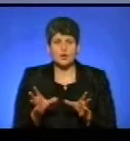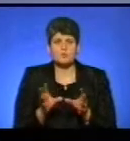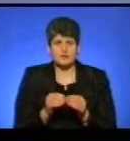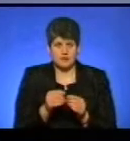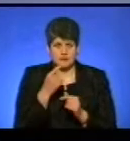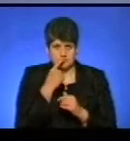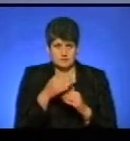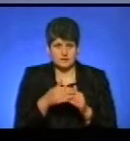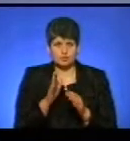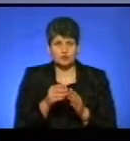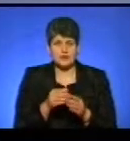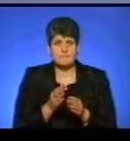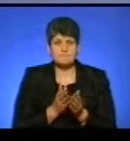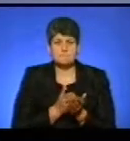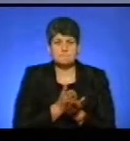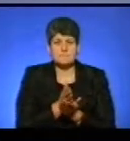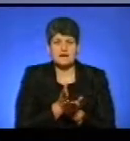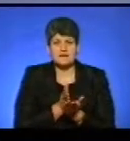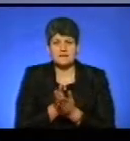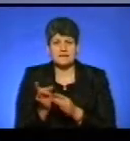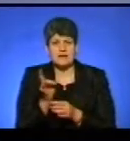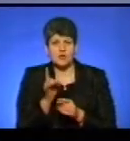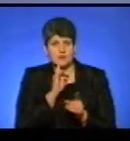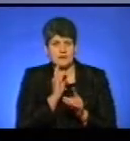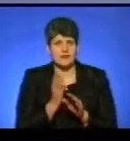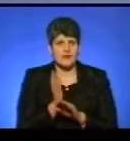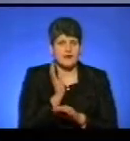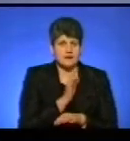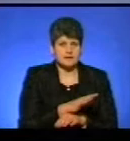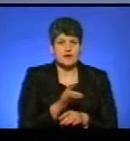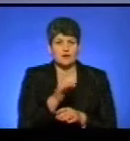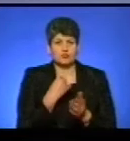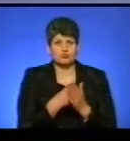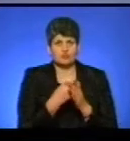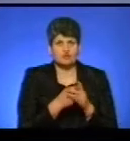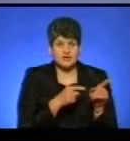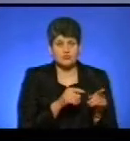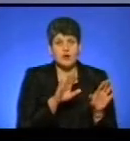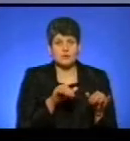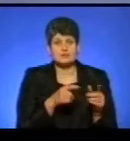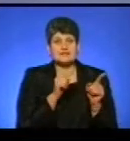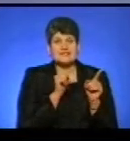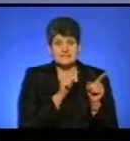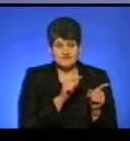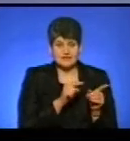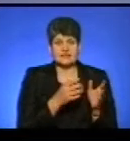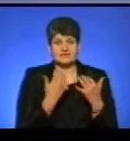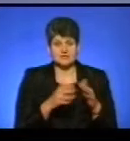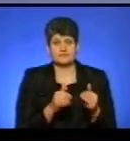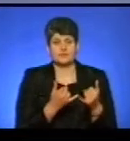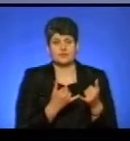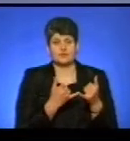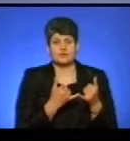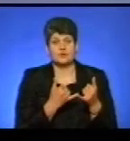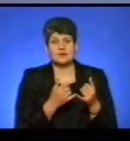перенаправляти районній раді, районному бюджету, і вже звідти, власне, повноваження